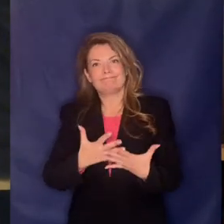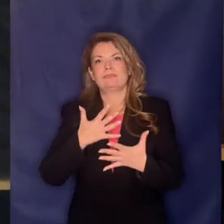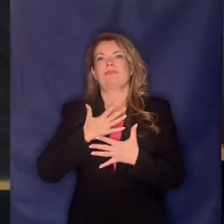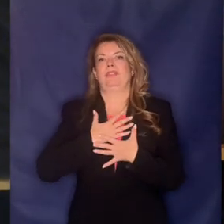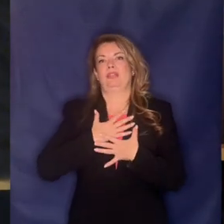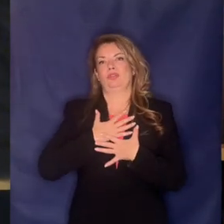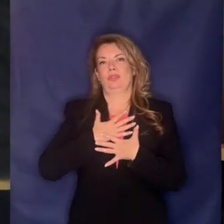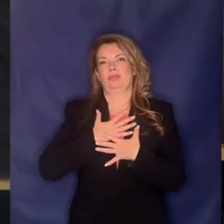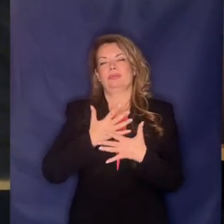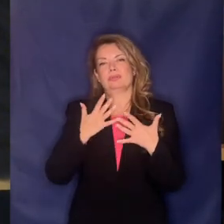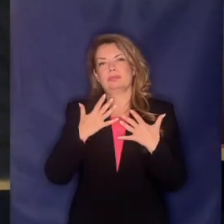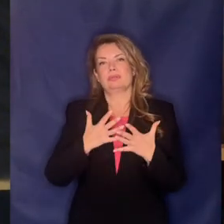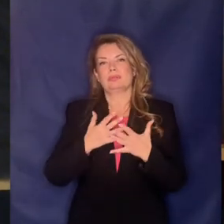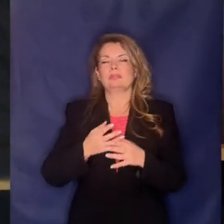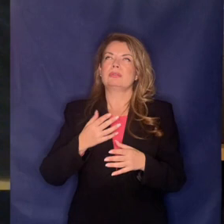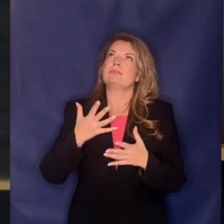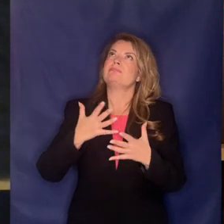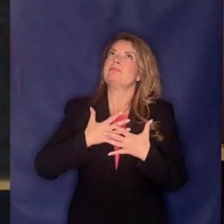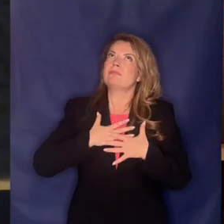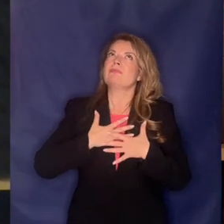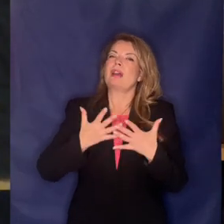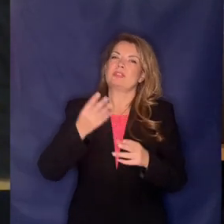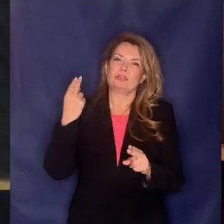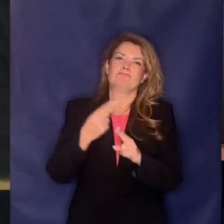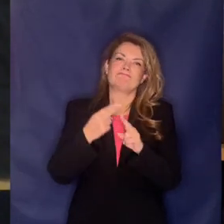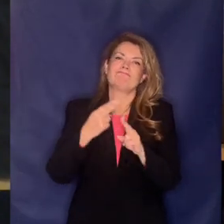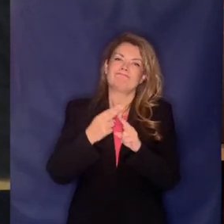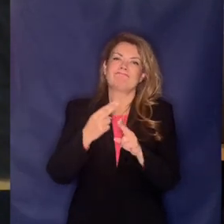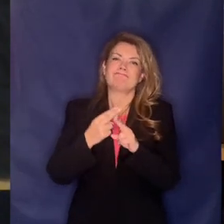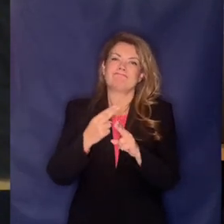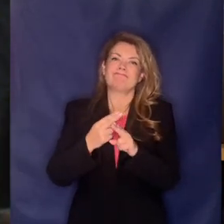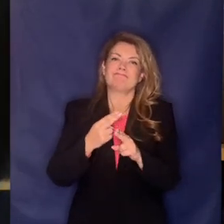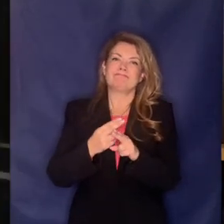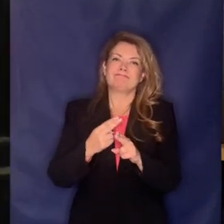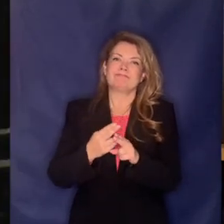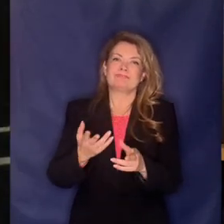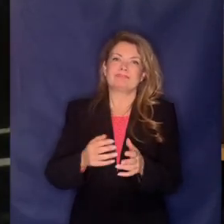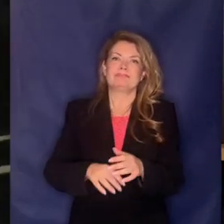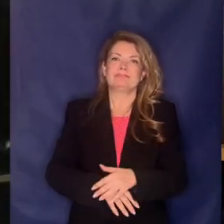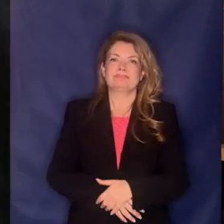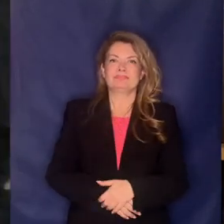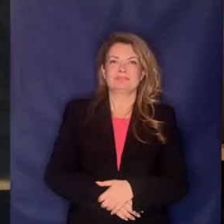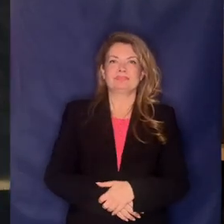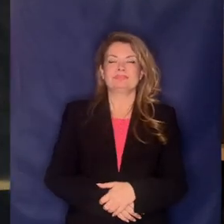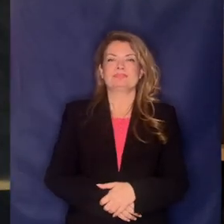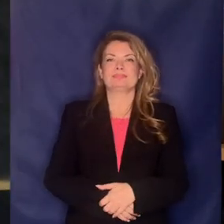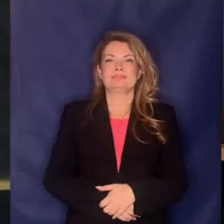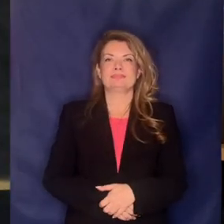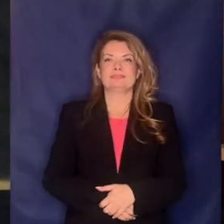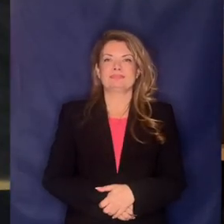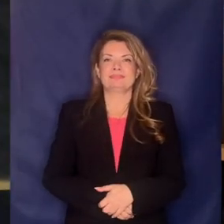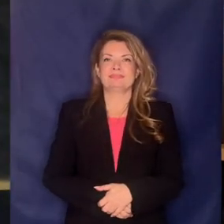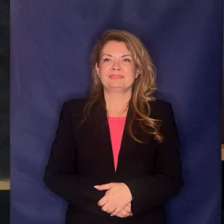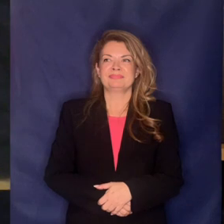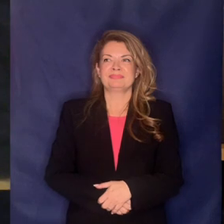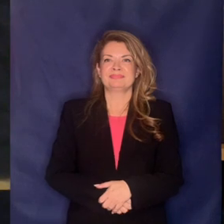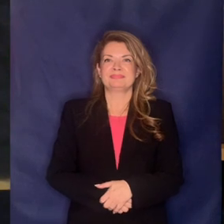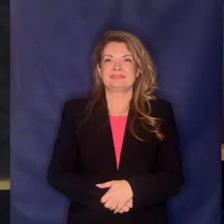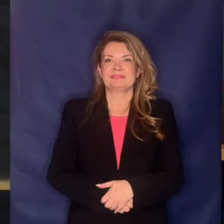Είναι λοιπόν ένα πάρα πολύ μεγάλο ευχαριστώ γιατί Σεγώνα Όχι εδώ δεν ήθελα Για σένα είναι